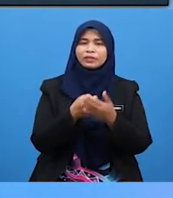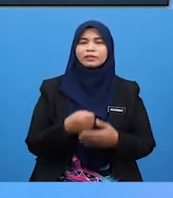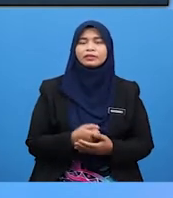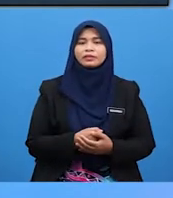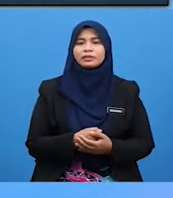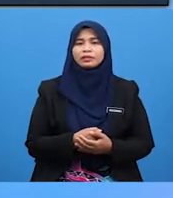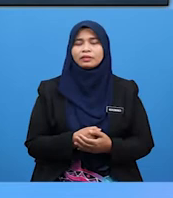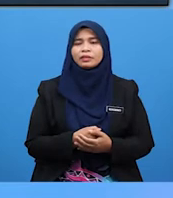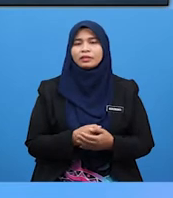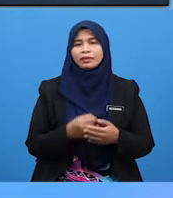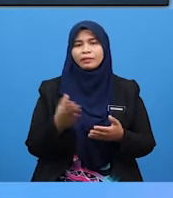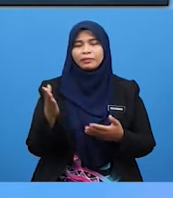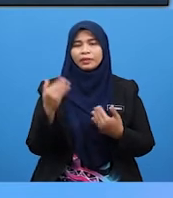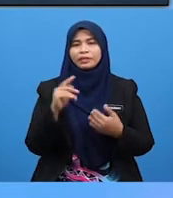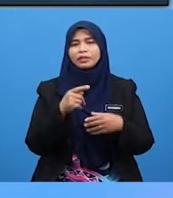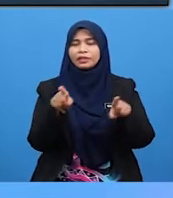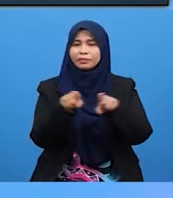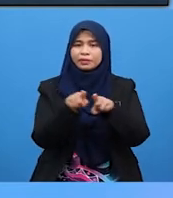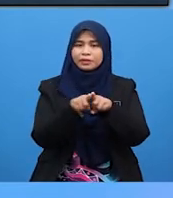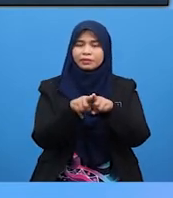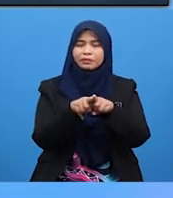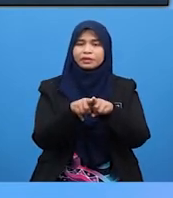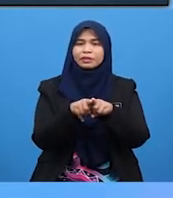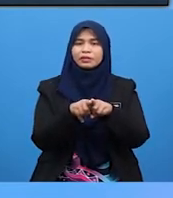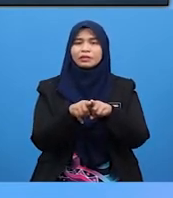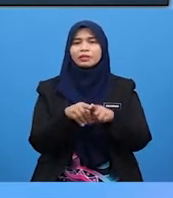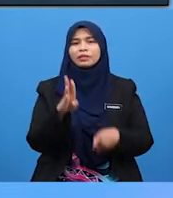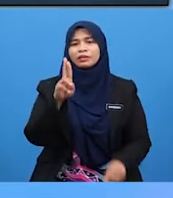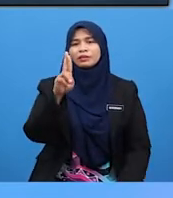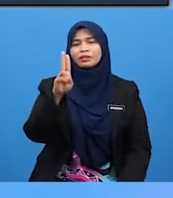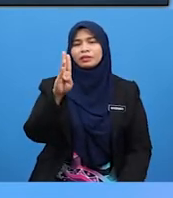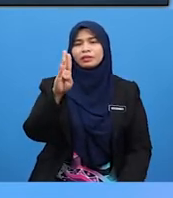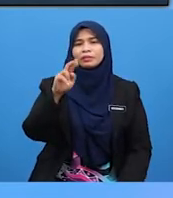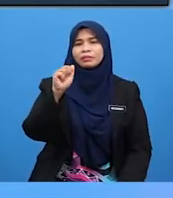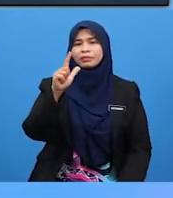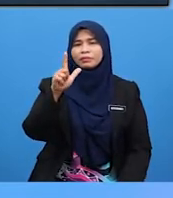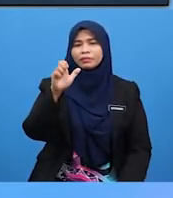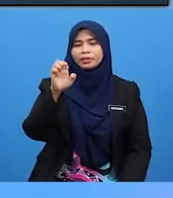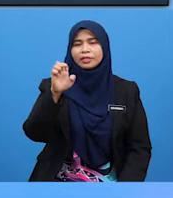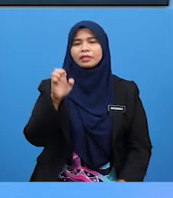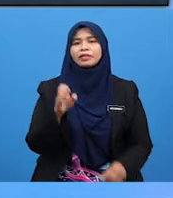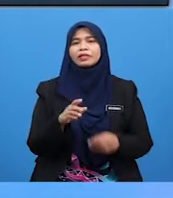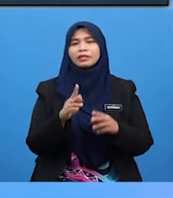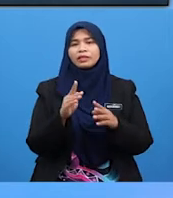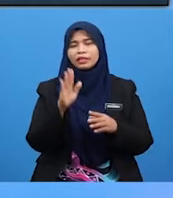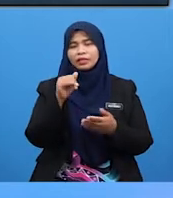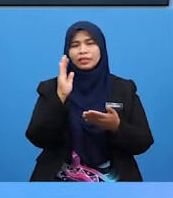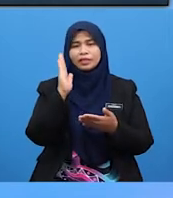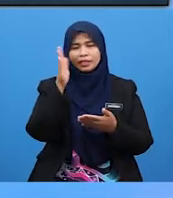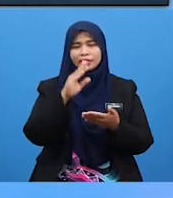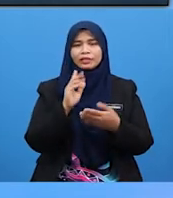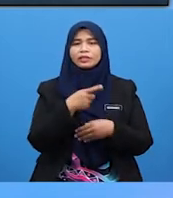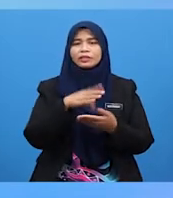Mari kita bersama-sama memberilkan kosa kata yang kita akan pelajari